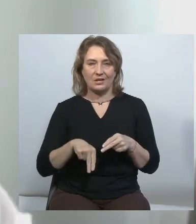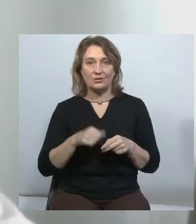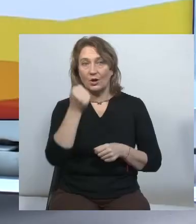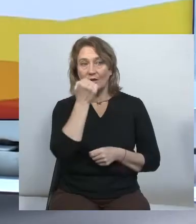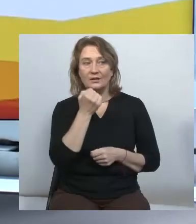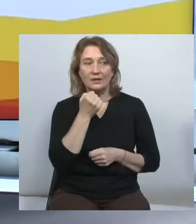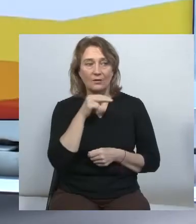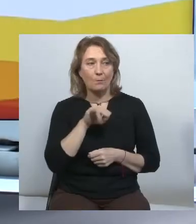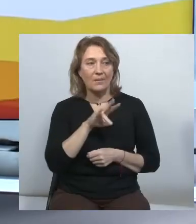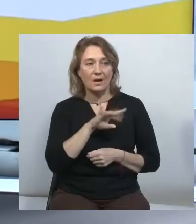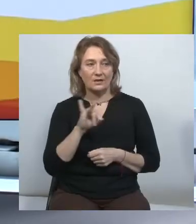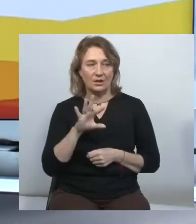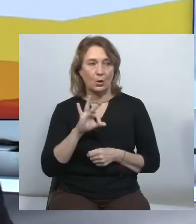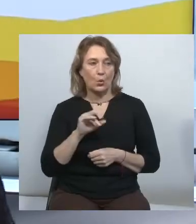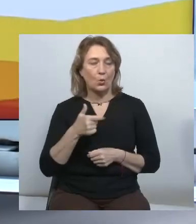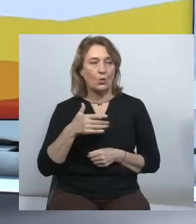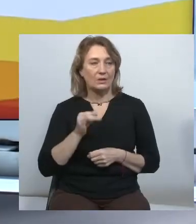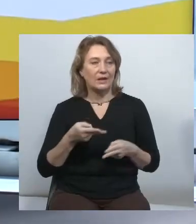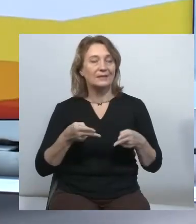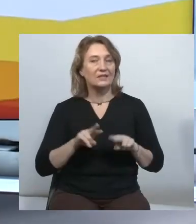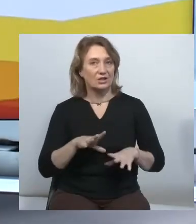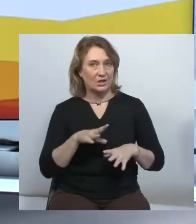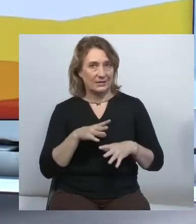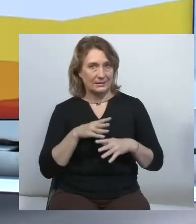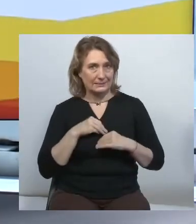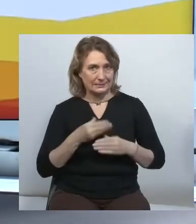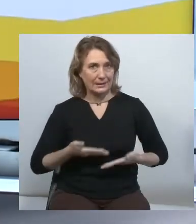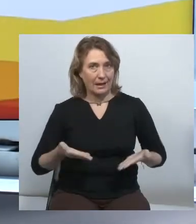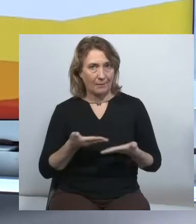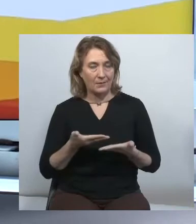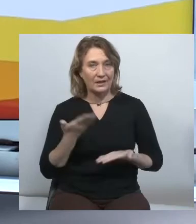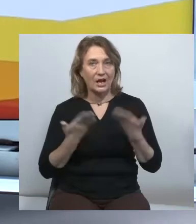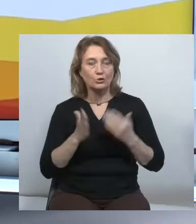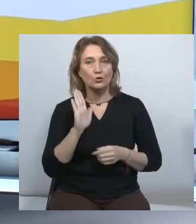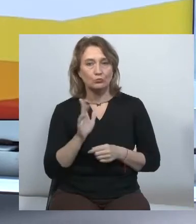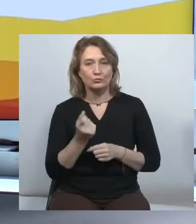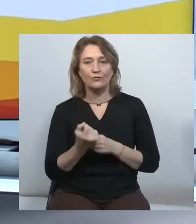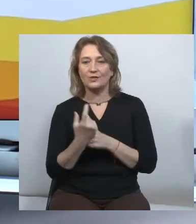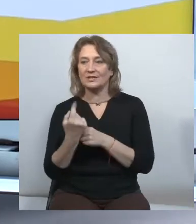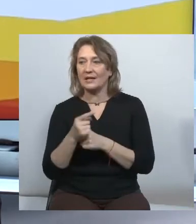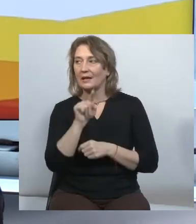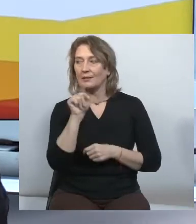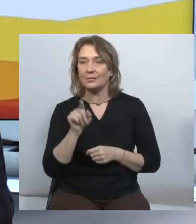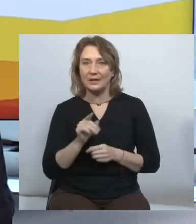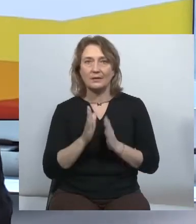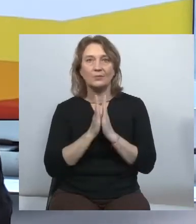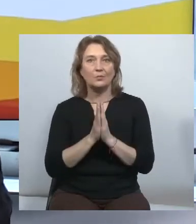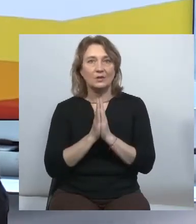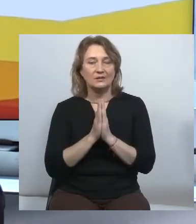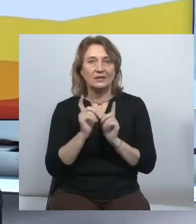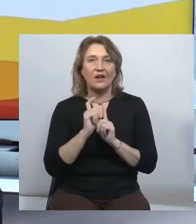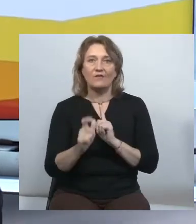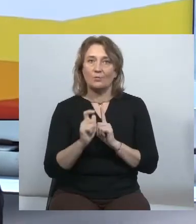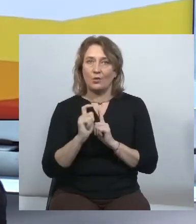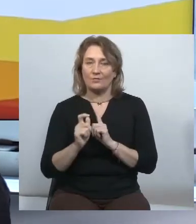Дякую, пані Ольго. Дійсно, будь ласка, залишайтеся з нами. Якщо будуть запитання, будемо вас просити на них відповісти. А зараз я би